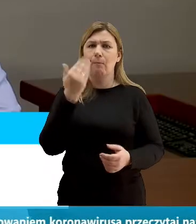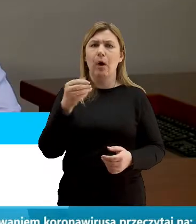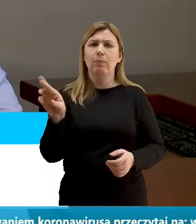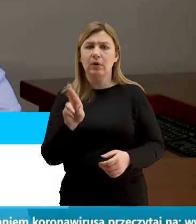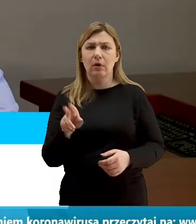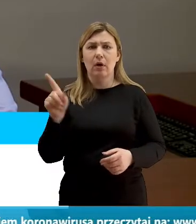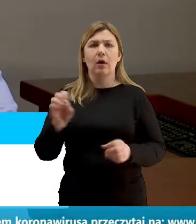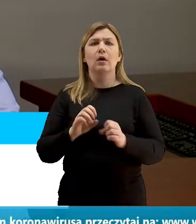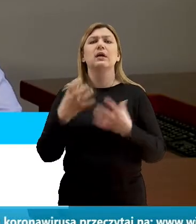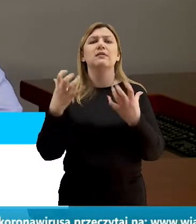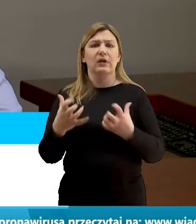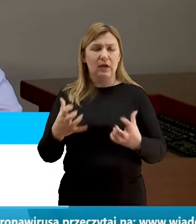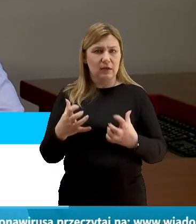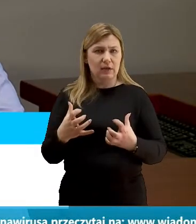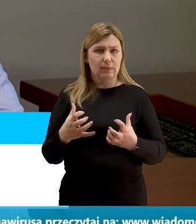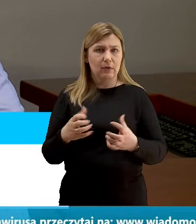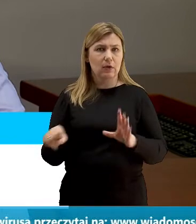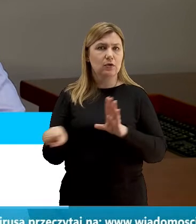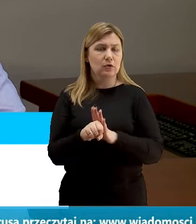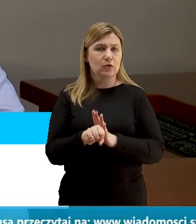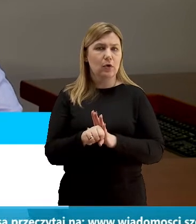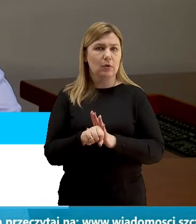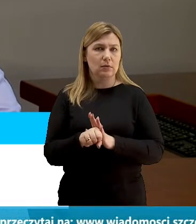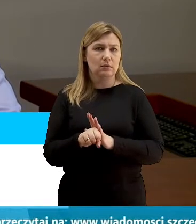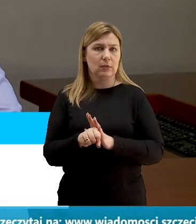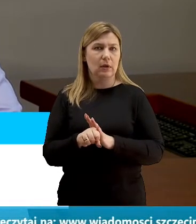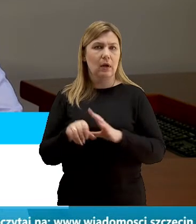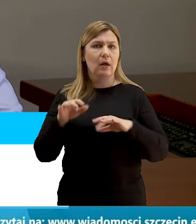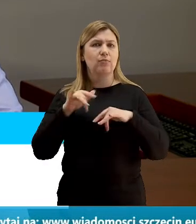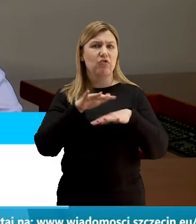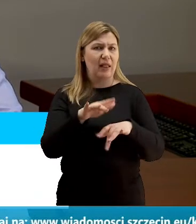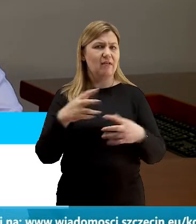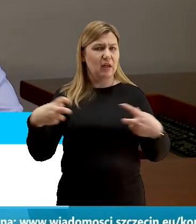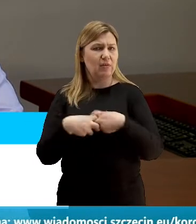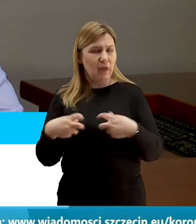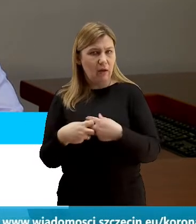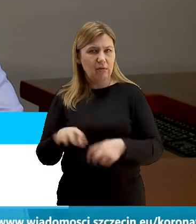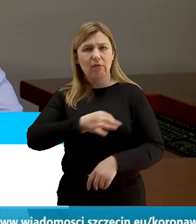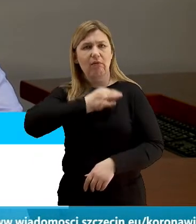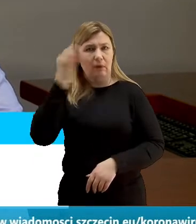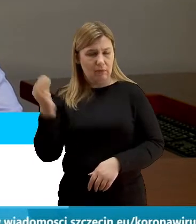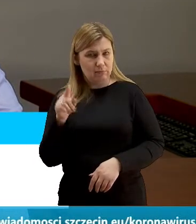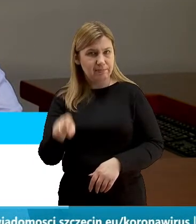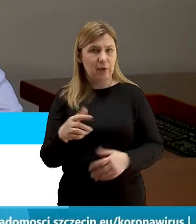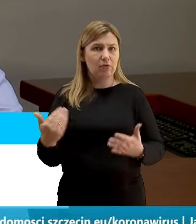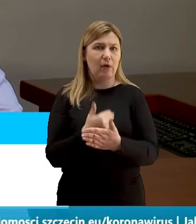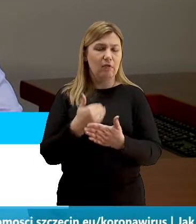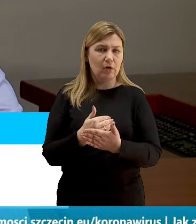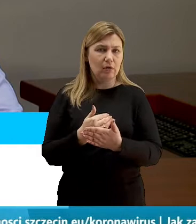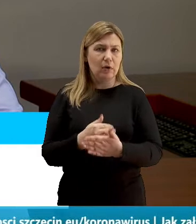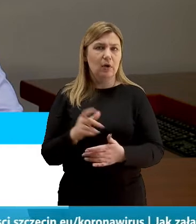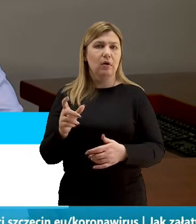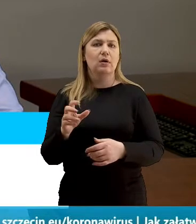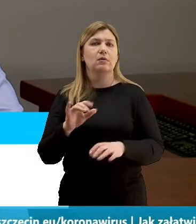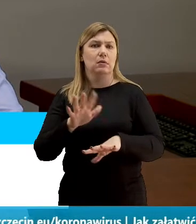zachęcamy do operacji przy użyciu internetu, przy użyciu tych wszystkich nowoczęstych instrumentów, które system bankowy